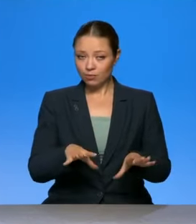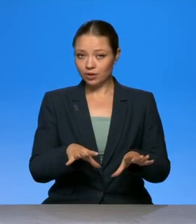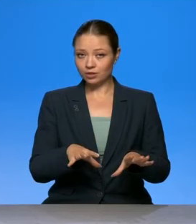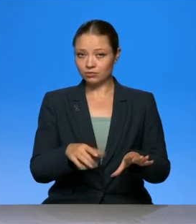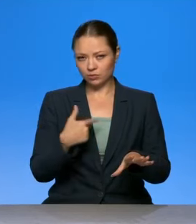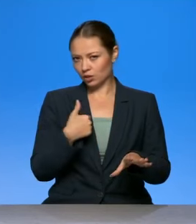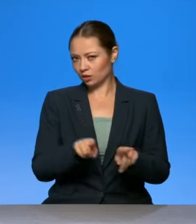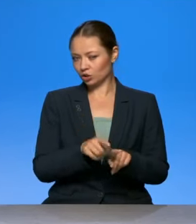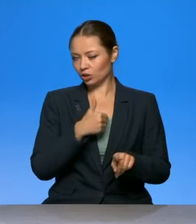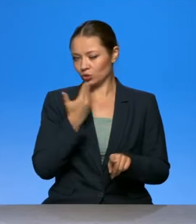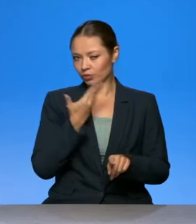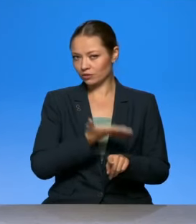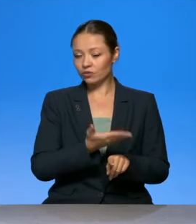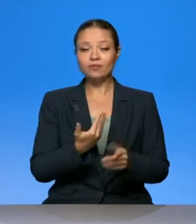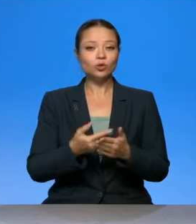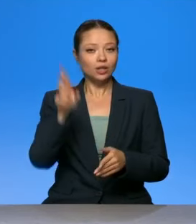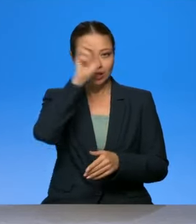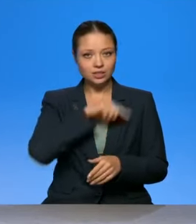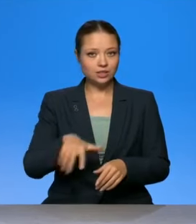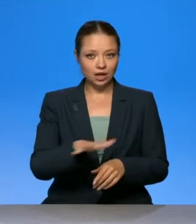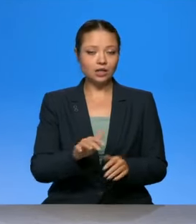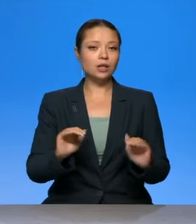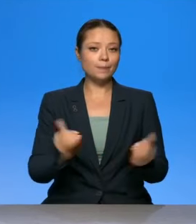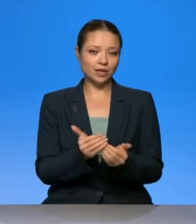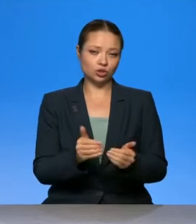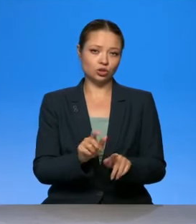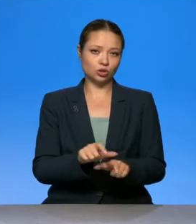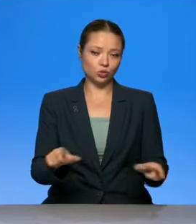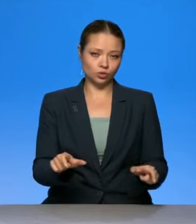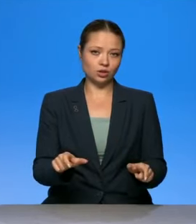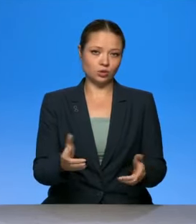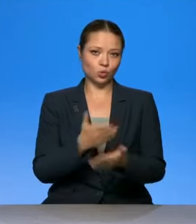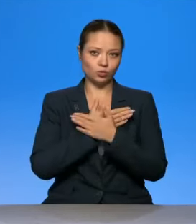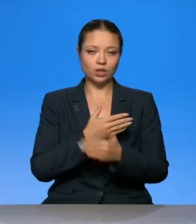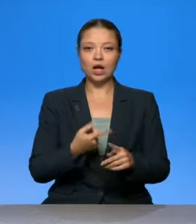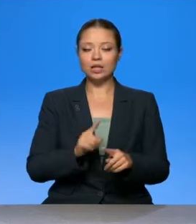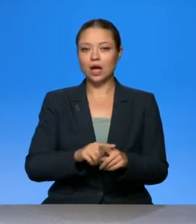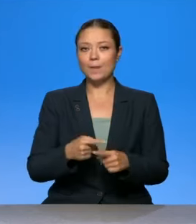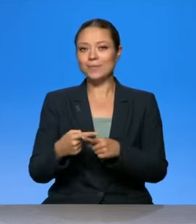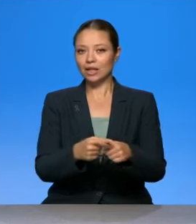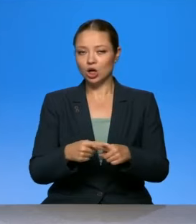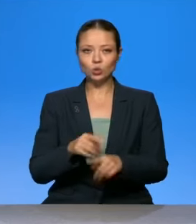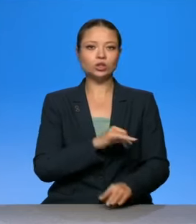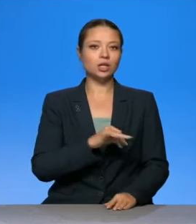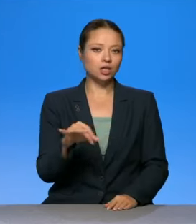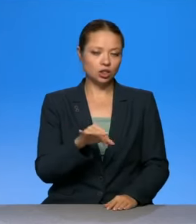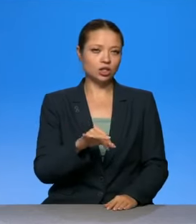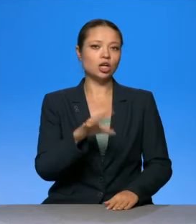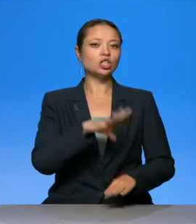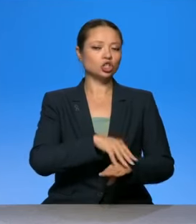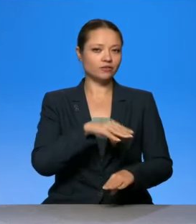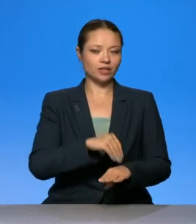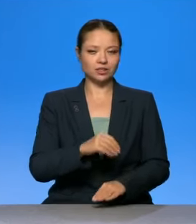специалисты, спросить, меньше всего потеряли людей. Белоруссия и Швеция. Как вы относитесь к системе локдауна?